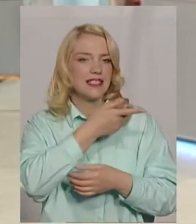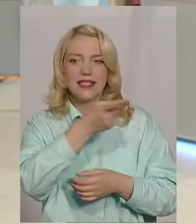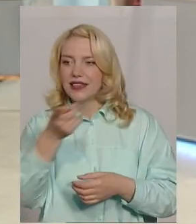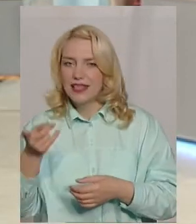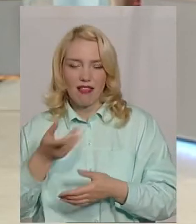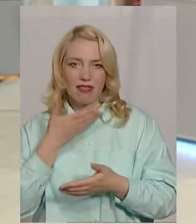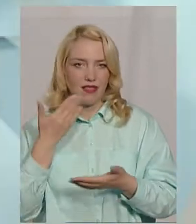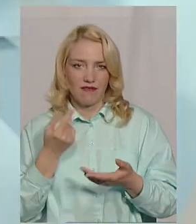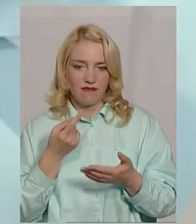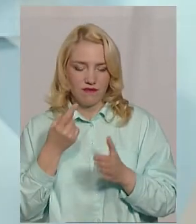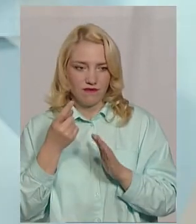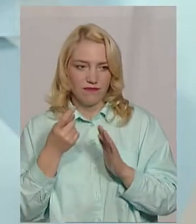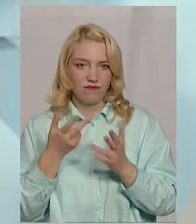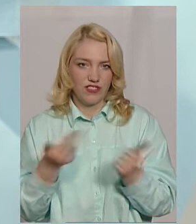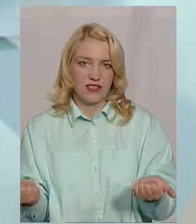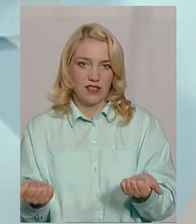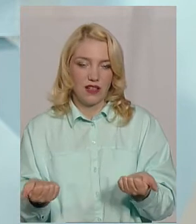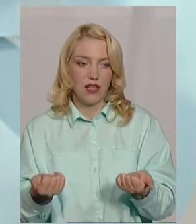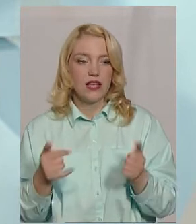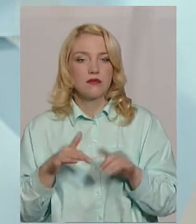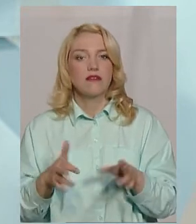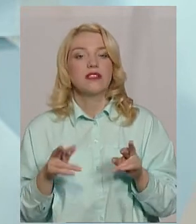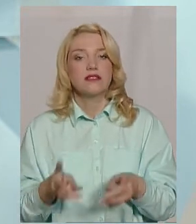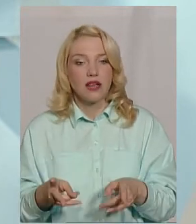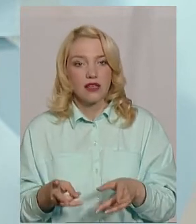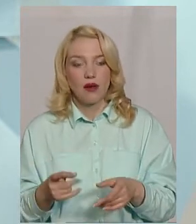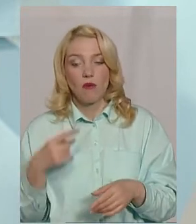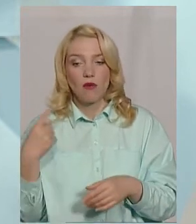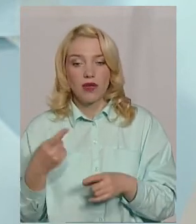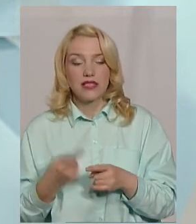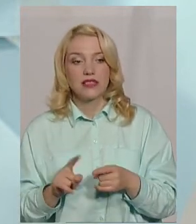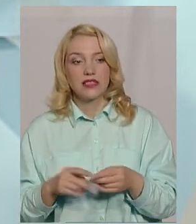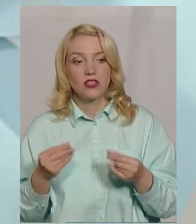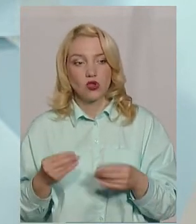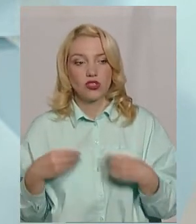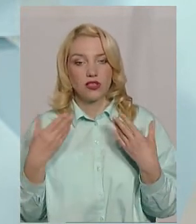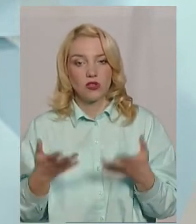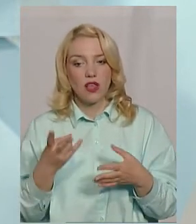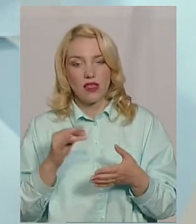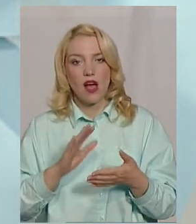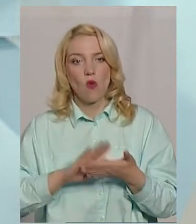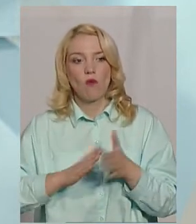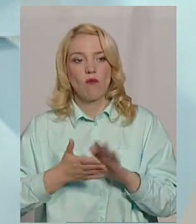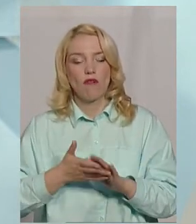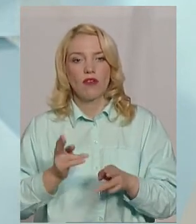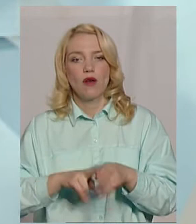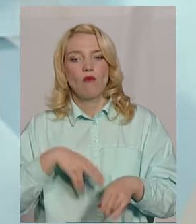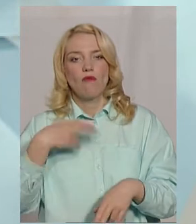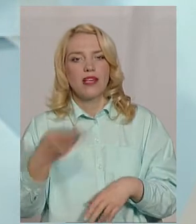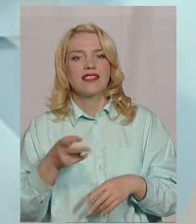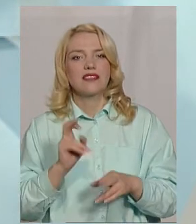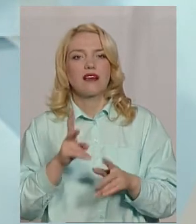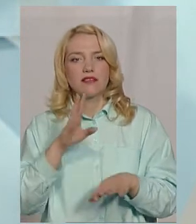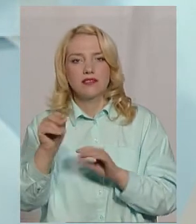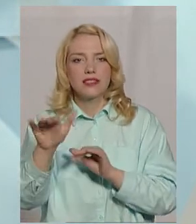справа в тому, як? По-перше, ці гроші надаються на умові повернення. Це як безпроцентний